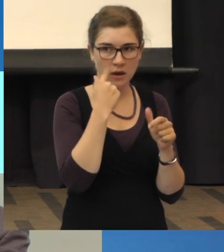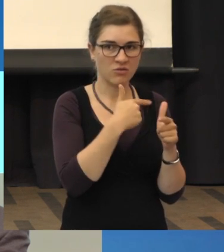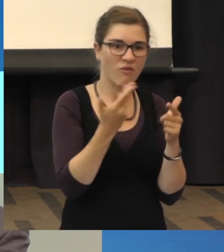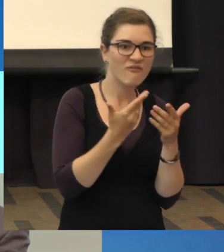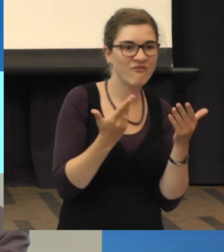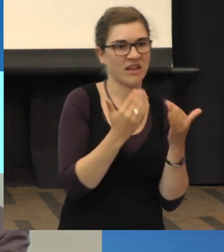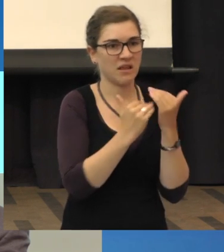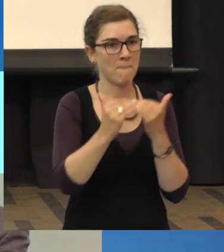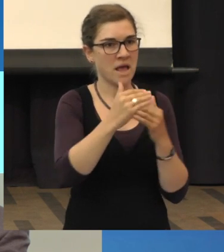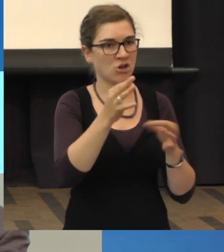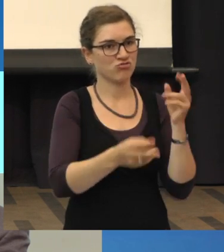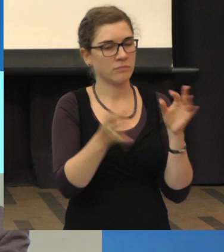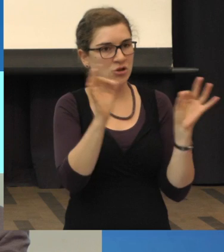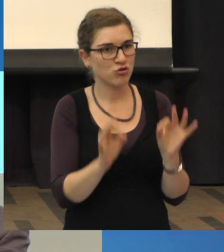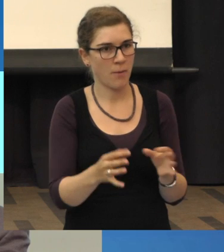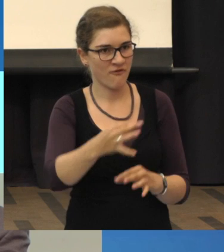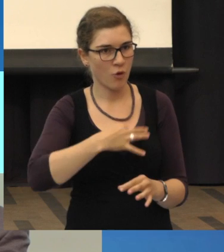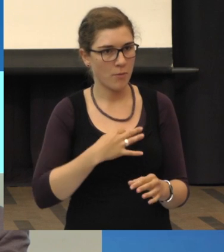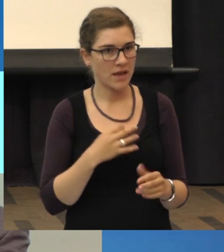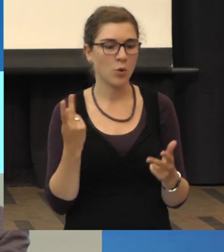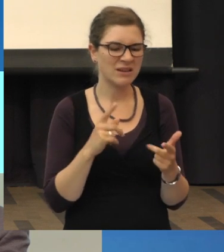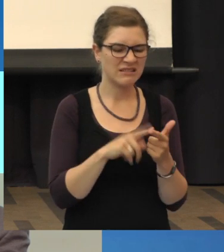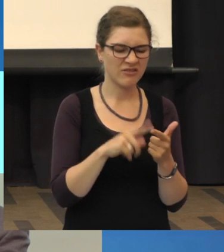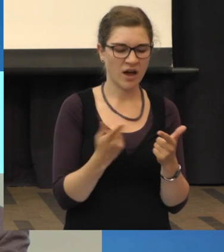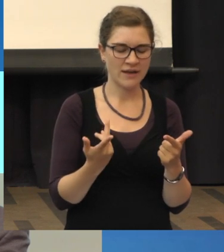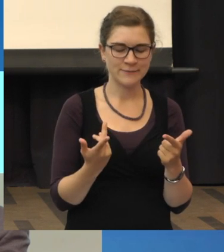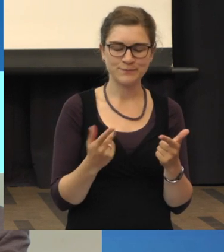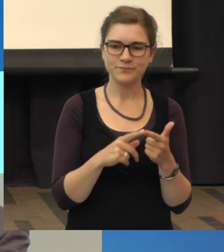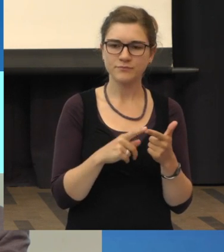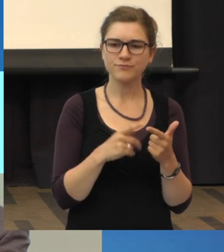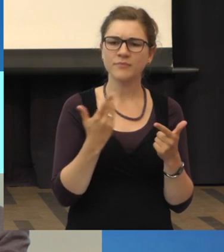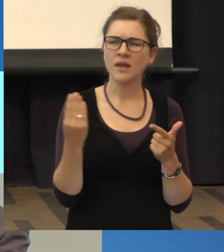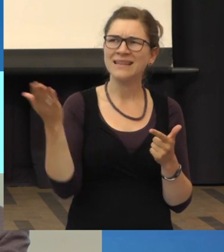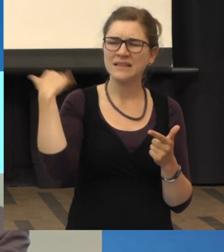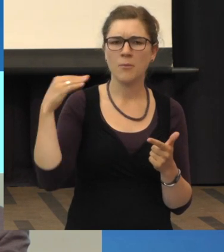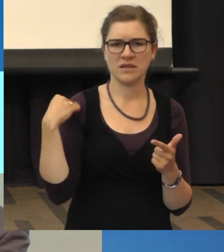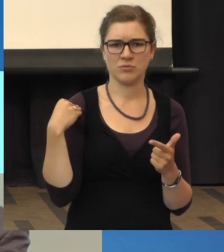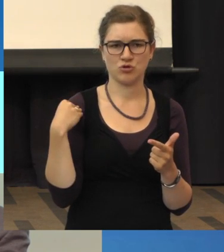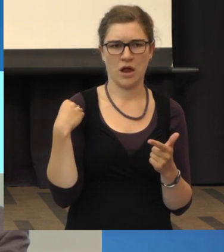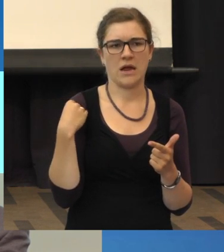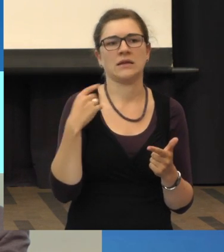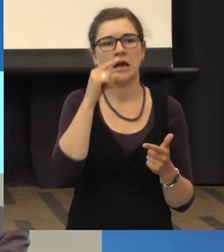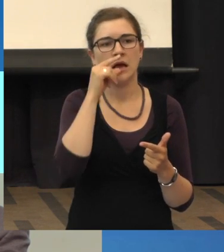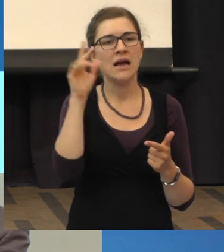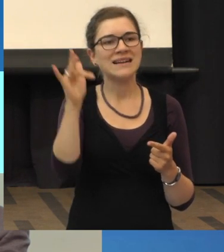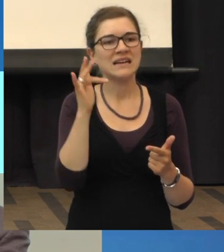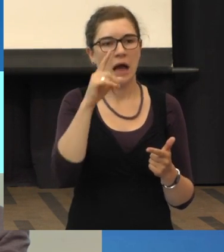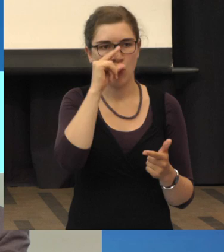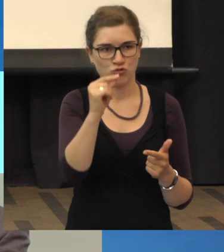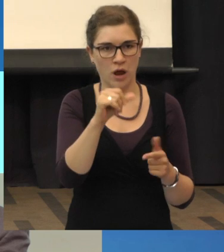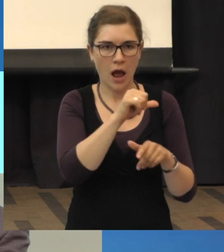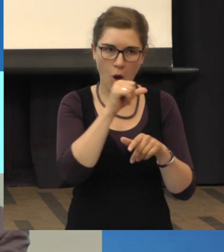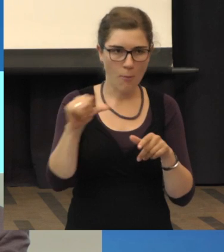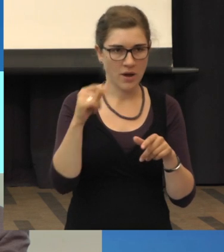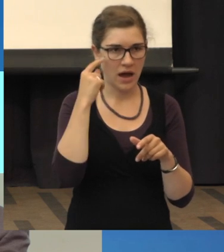ist die, die ist noch wichtiger. Mir wurde gesagt, wenn man den grauen Starr operiert, stresst das